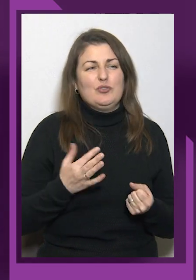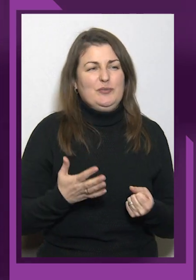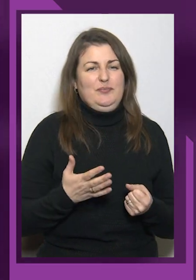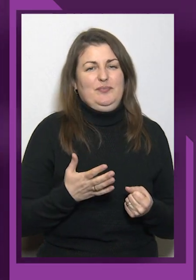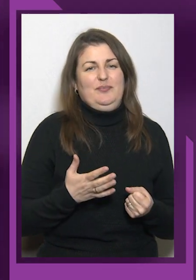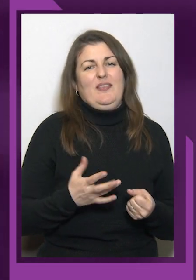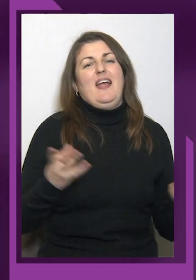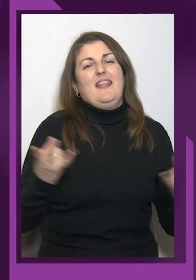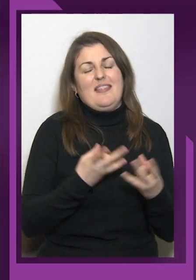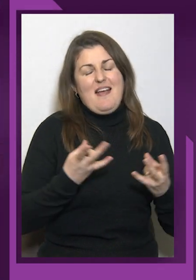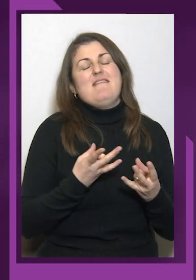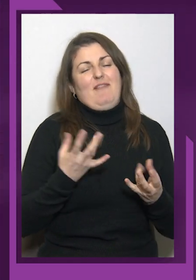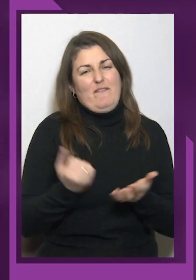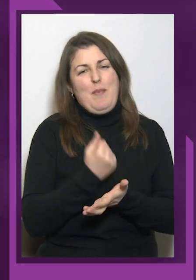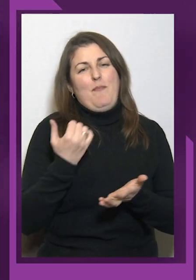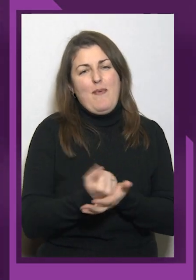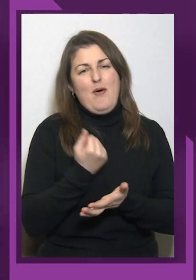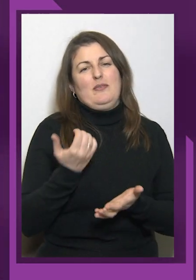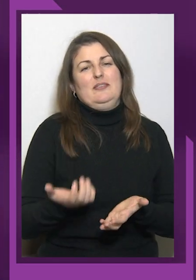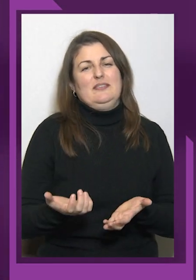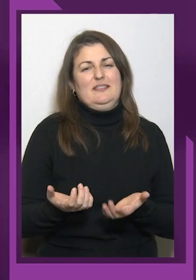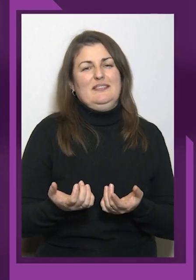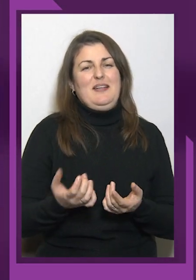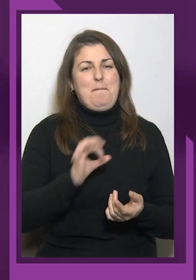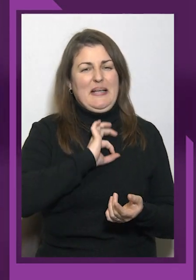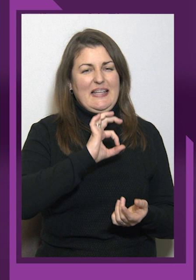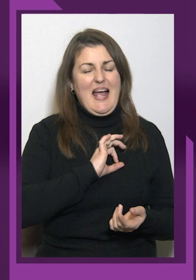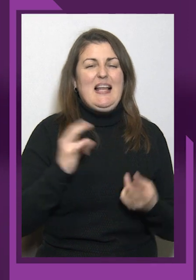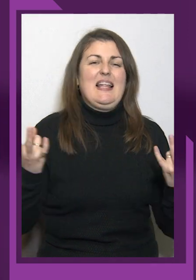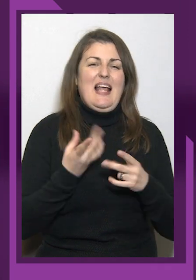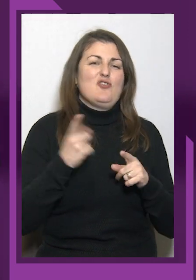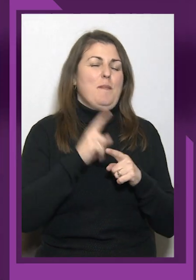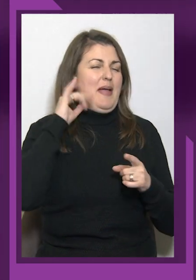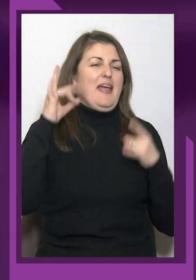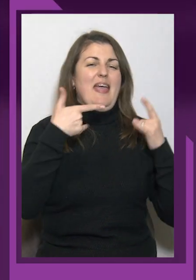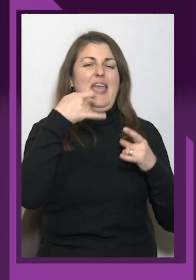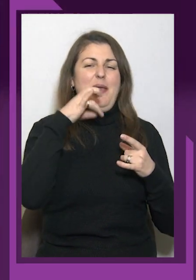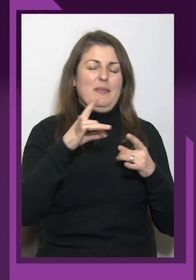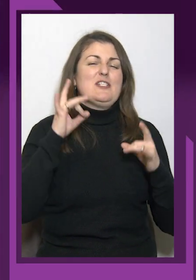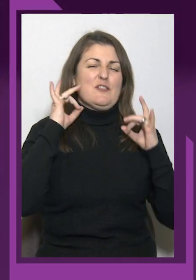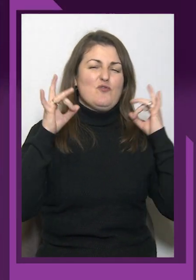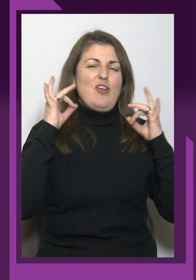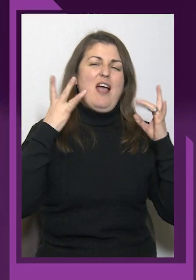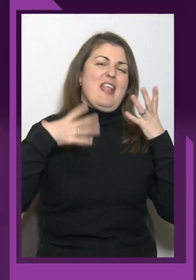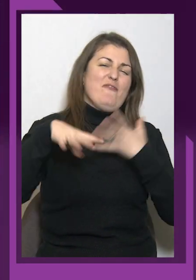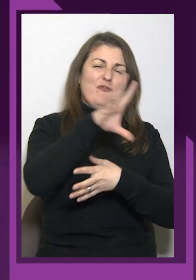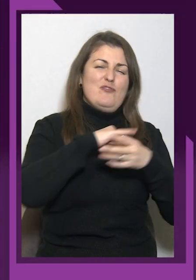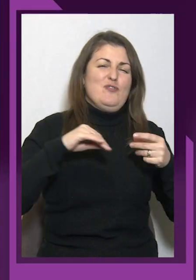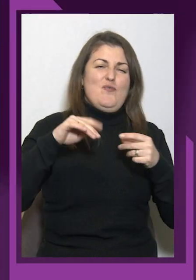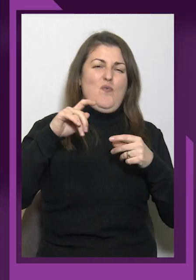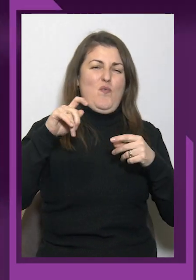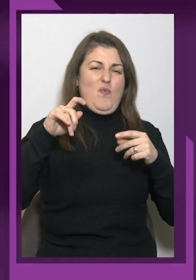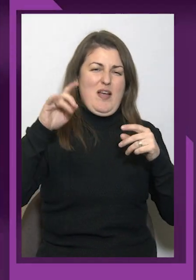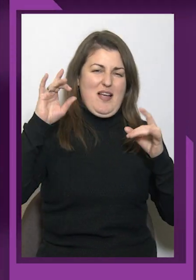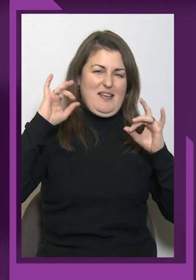медали, треба, щоб гімн злучав на всю на всю країну, щоб все знало, що це українці, що ми не